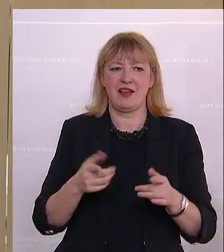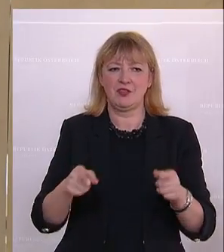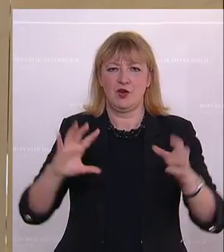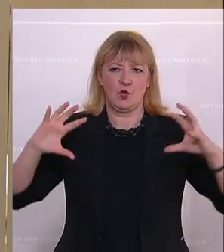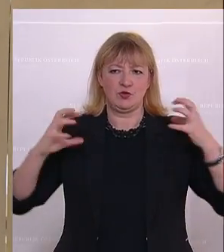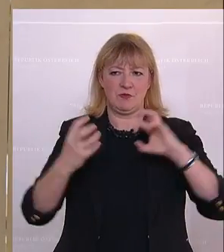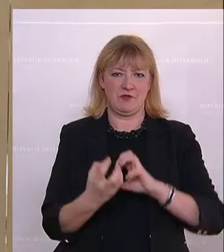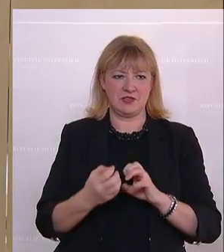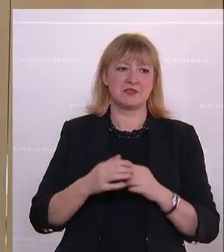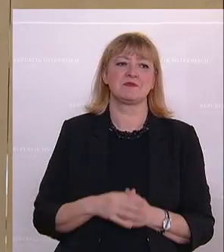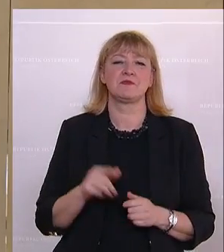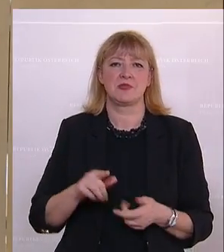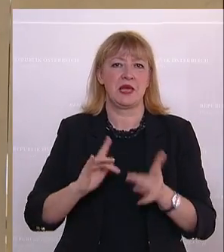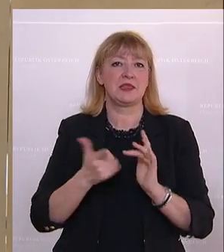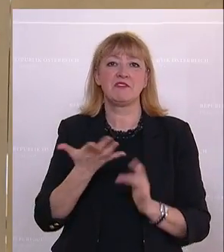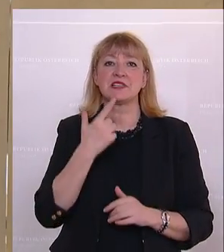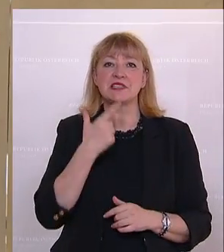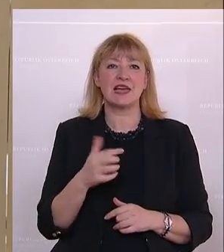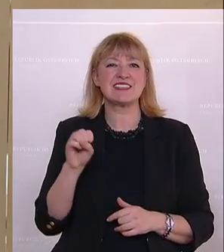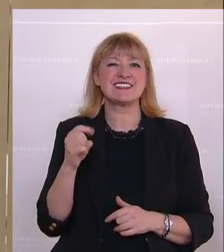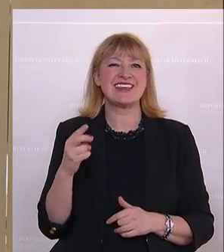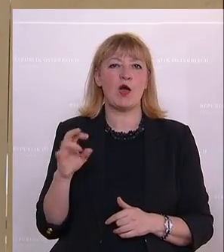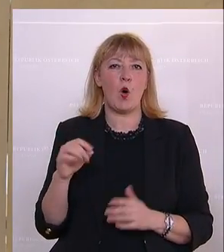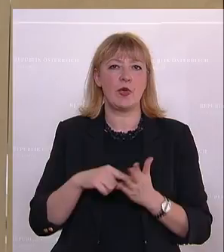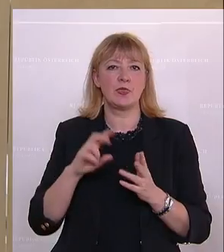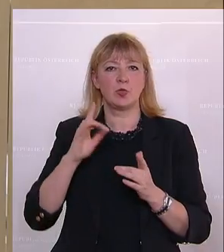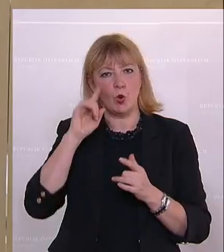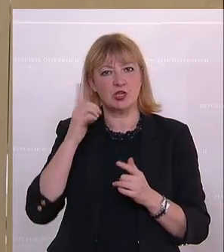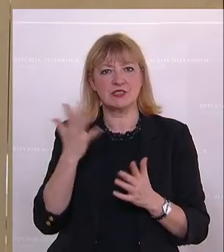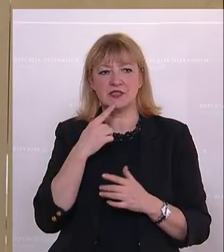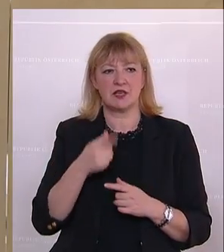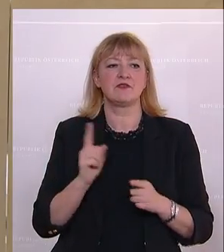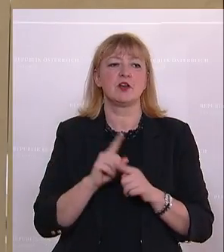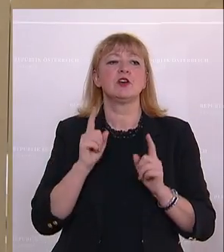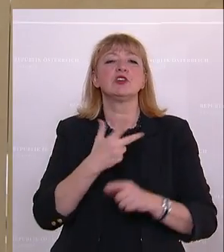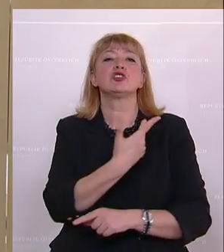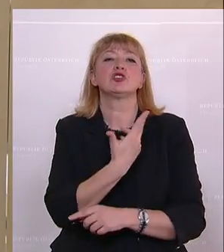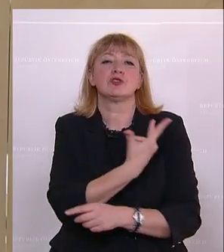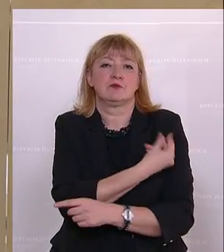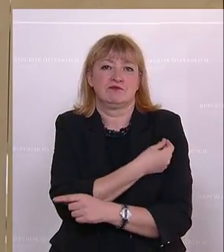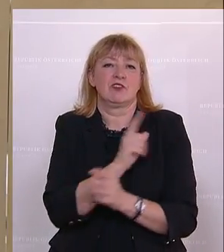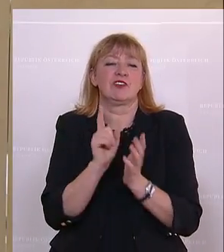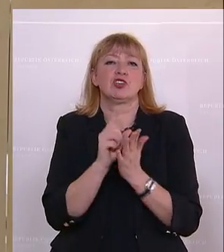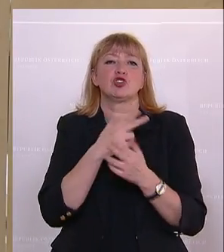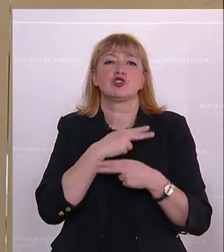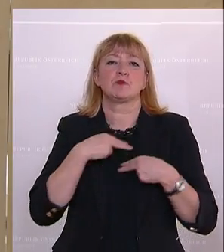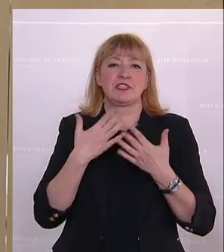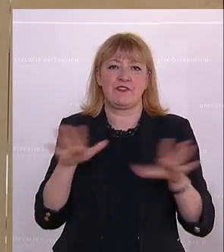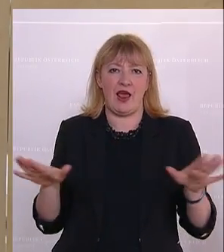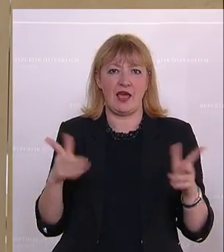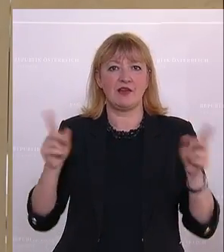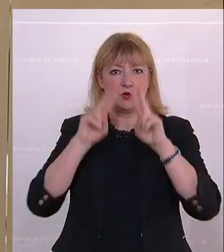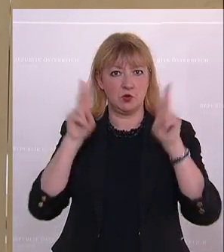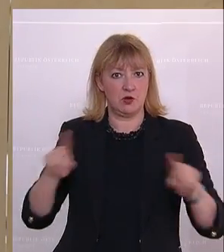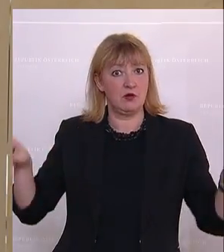zusammengefasst, was sagt das Internet dazu und die STIKO in Deutschland? Es geht darum, dass das Ganze schmerzreich funktioniert. Und Sie haben gesagt, da dürfte es international